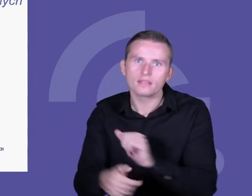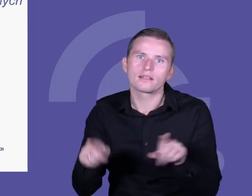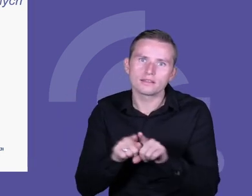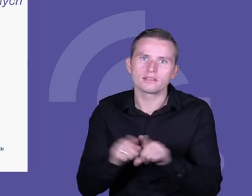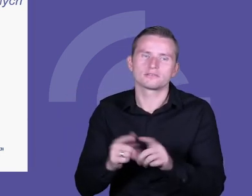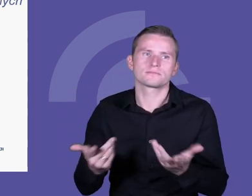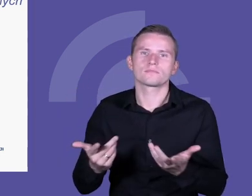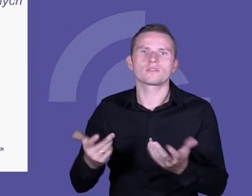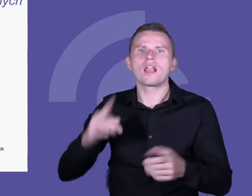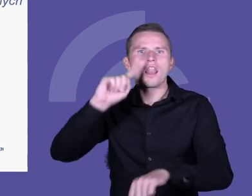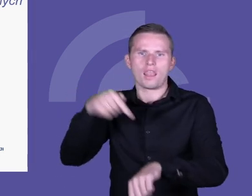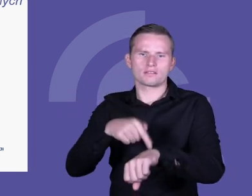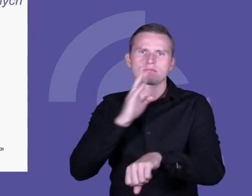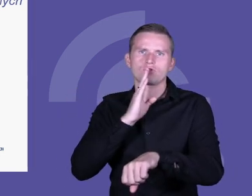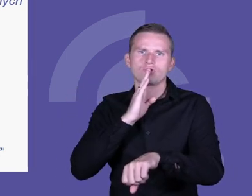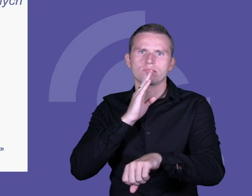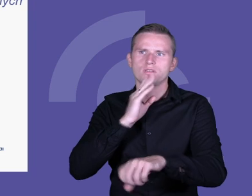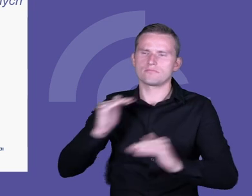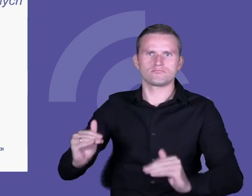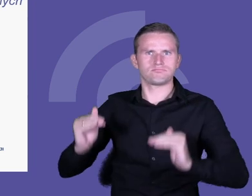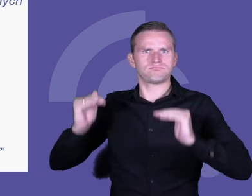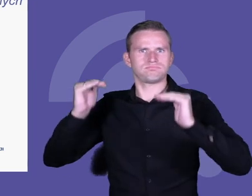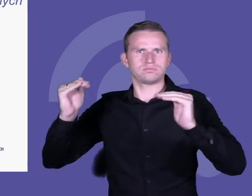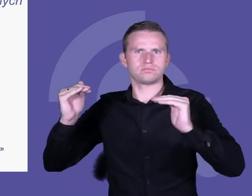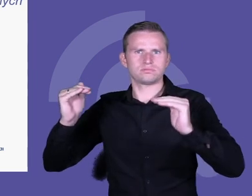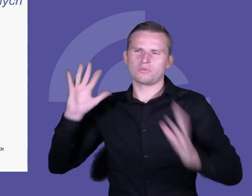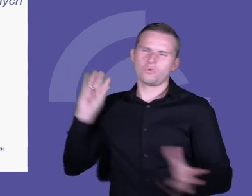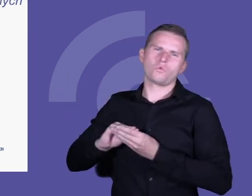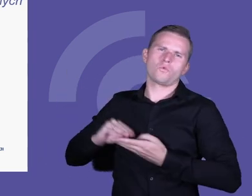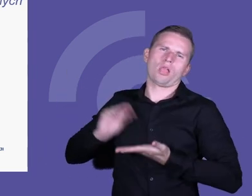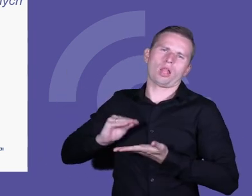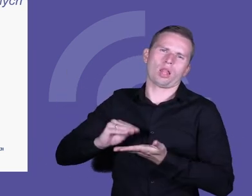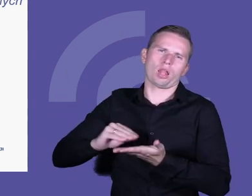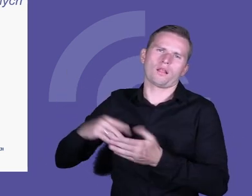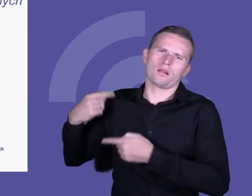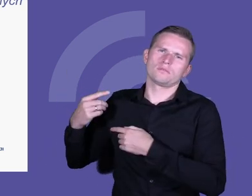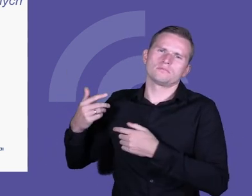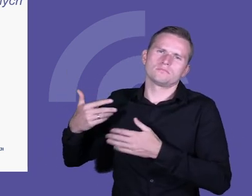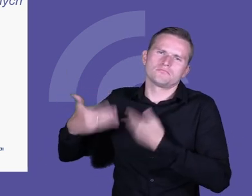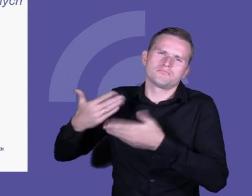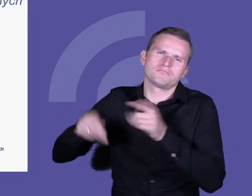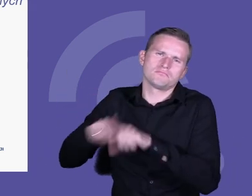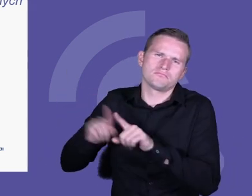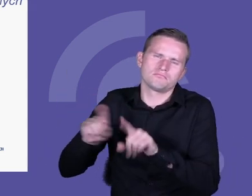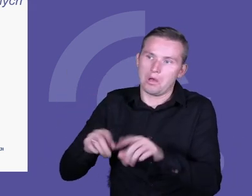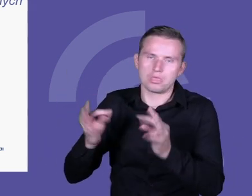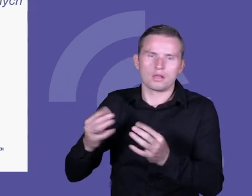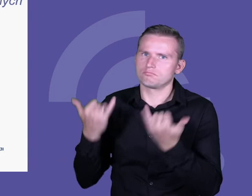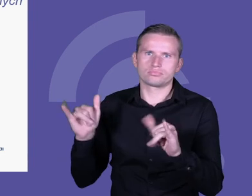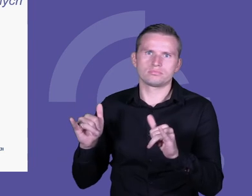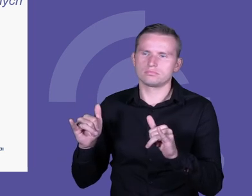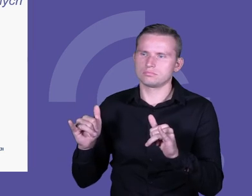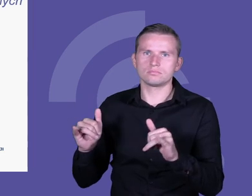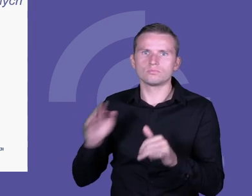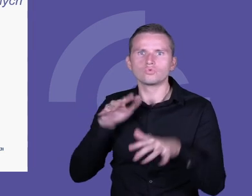weszły na wyższy poziom, stały się inne niż zwykle, były lepsze, bo bardzo dużo pracowaliśmy w grupach,